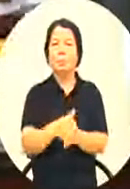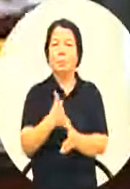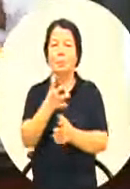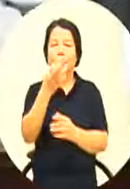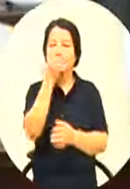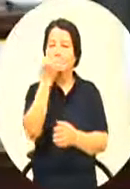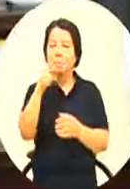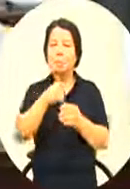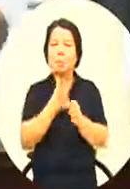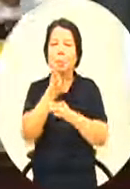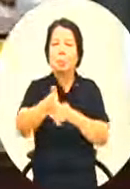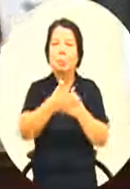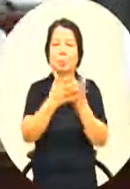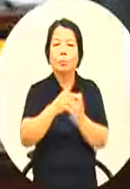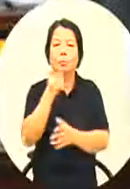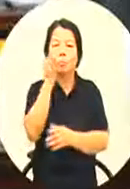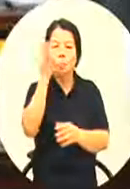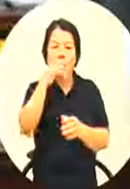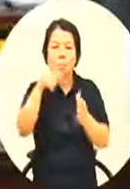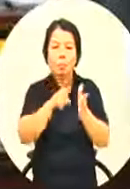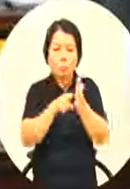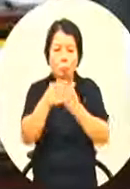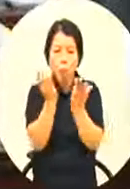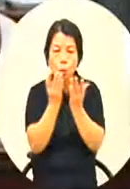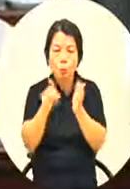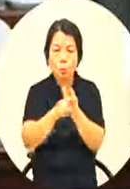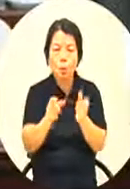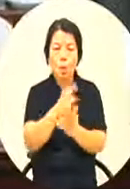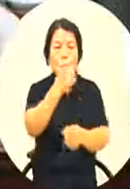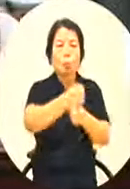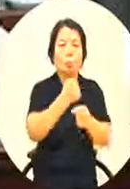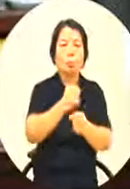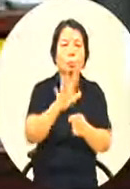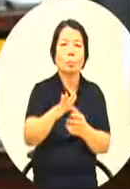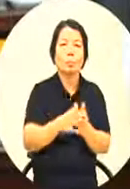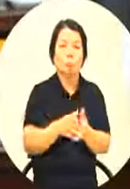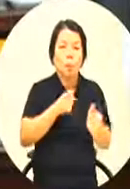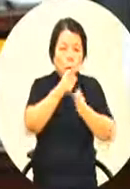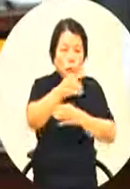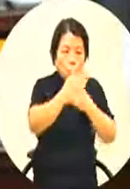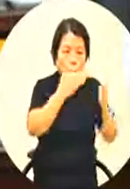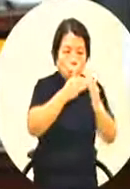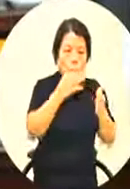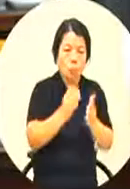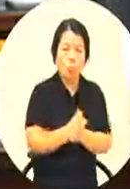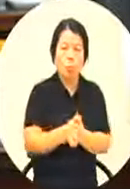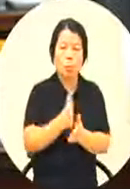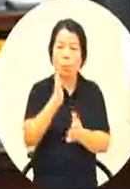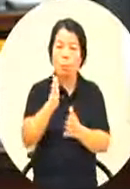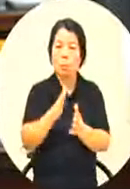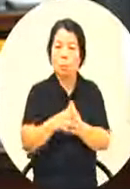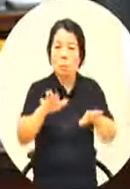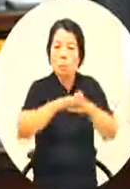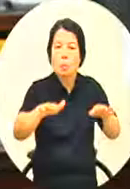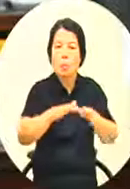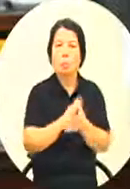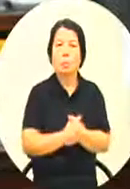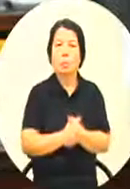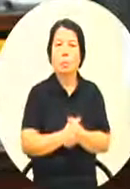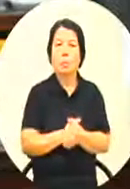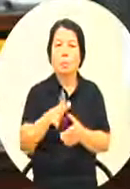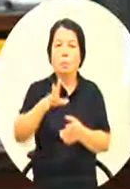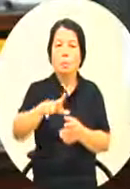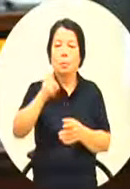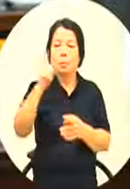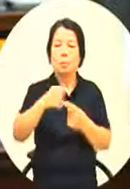科系好不好找工作薪水多少钱如果大陆你进去那个校园他就会问你连安全的人都会问你什么第一个